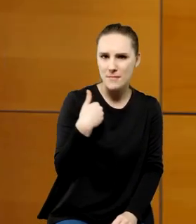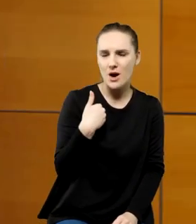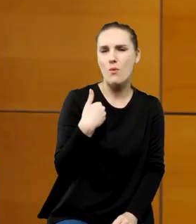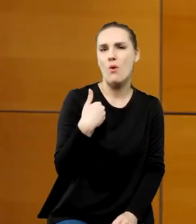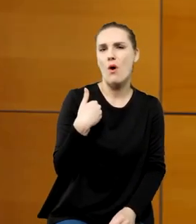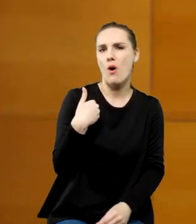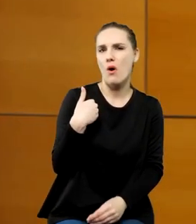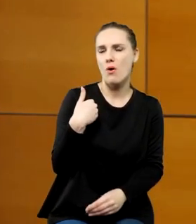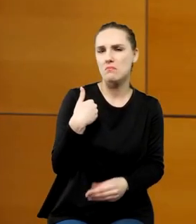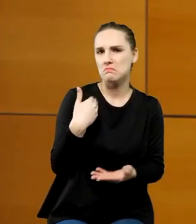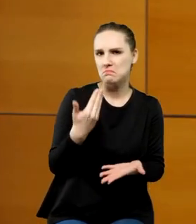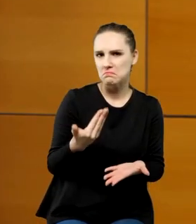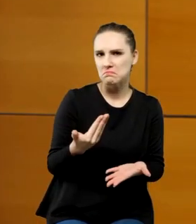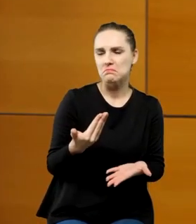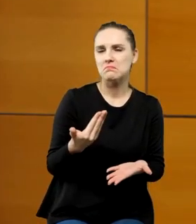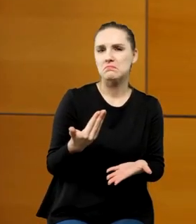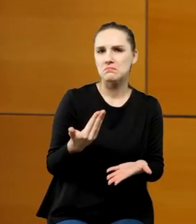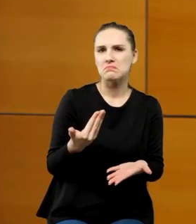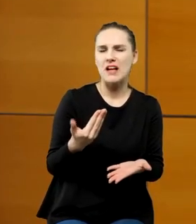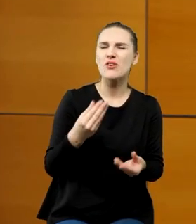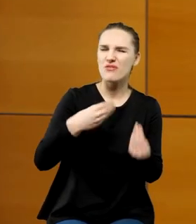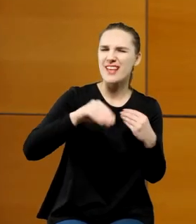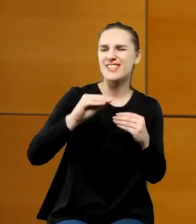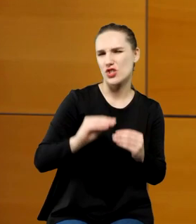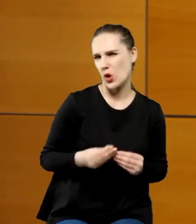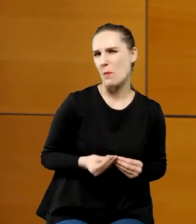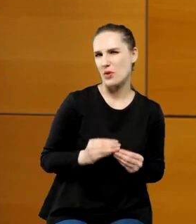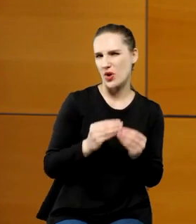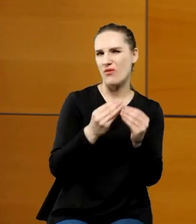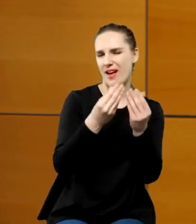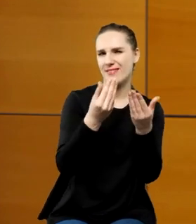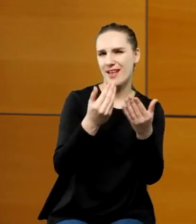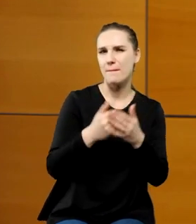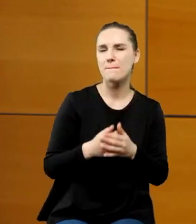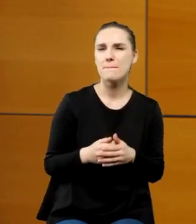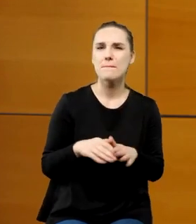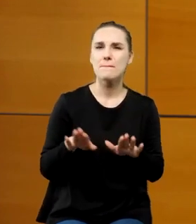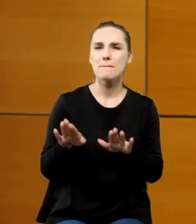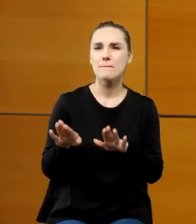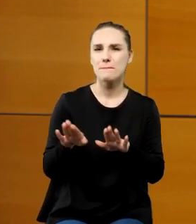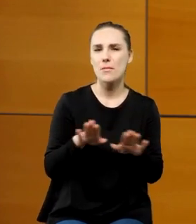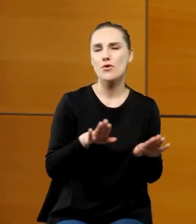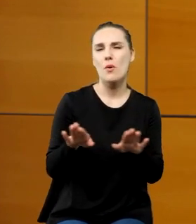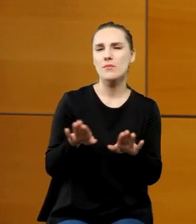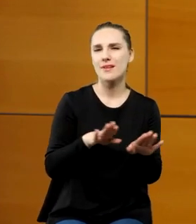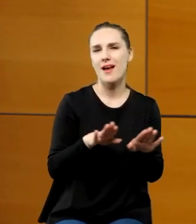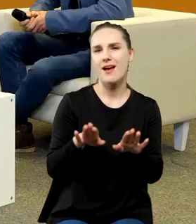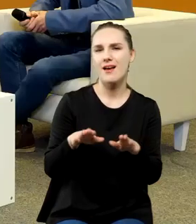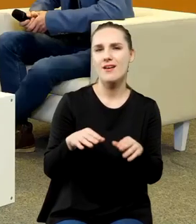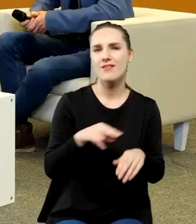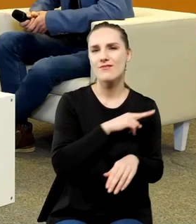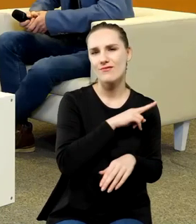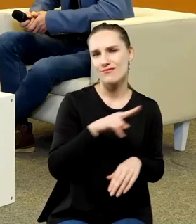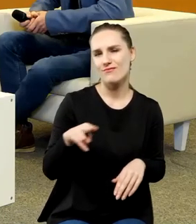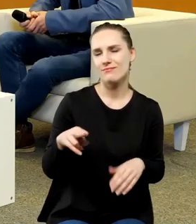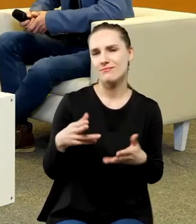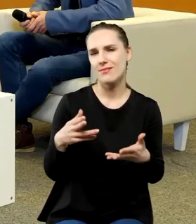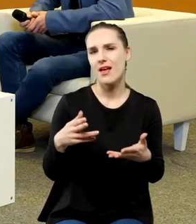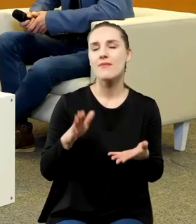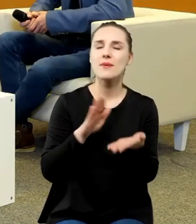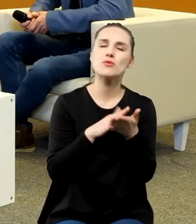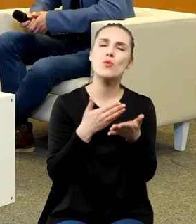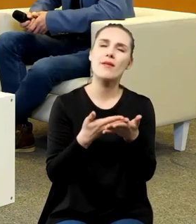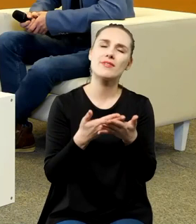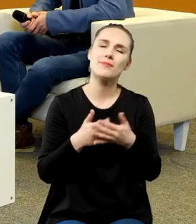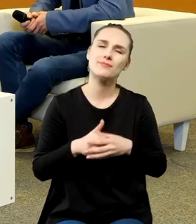to jest jednak bardziej skomplikowane, to znaczy właśnie tak jak nasz wielki, bo z jednej strony oczywiście